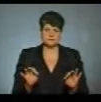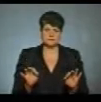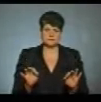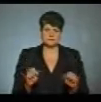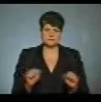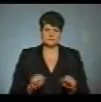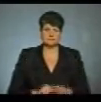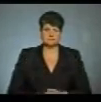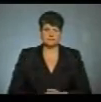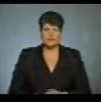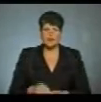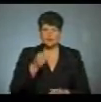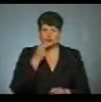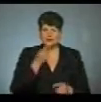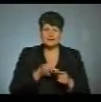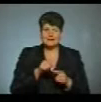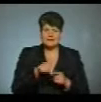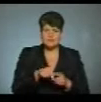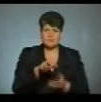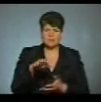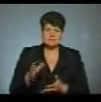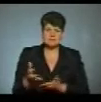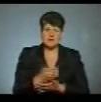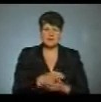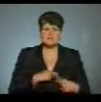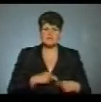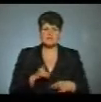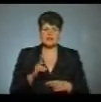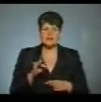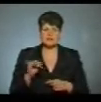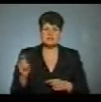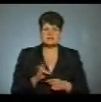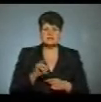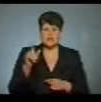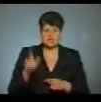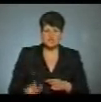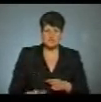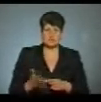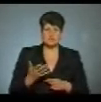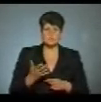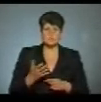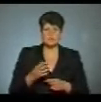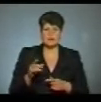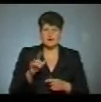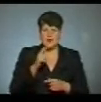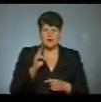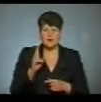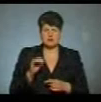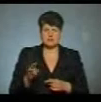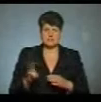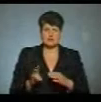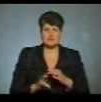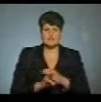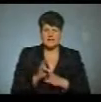Амінь». Продукти для цих пакунків збирали працівники «Карітасу» священики Тернопільськозборівської архієпархії, греко-католицької церкви та